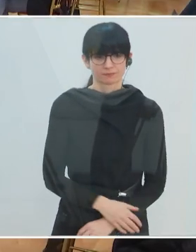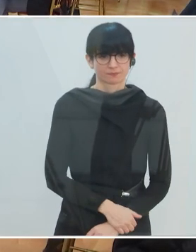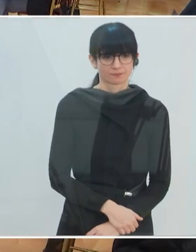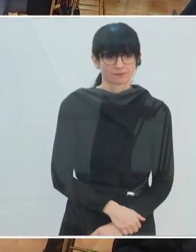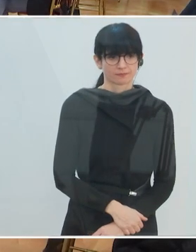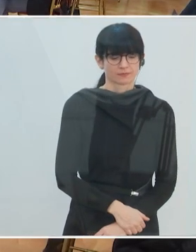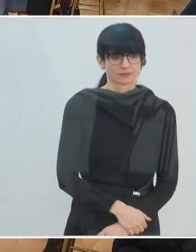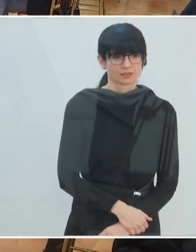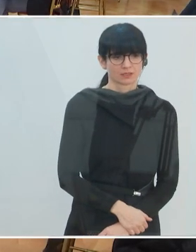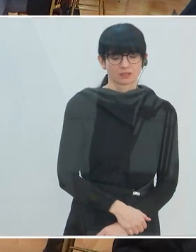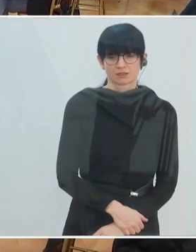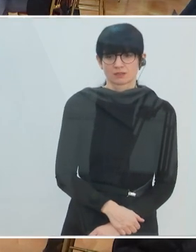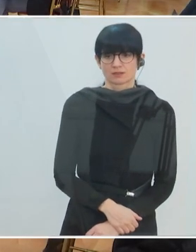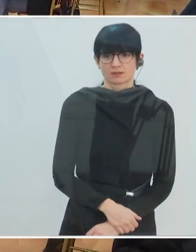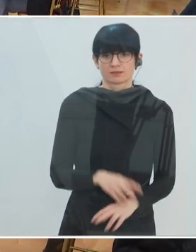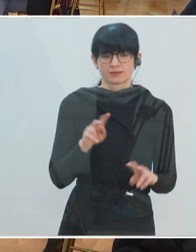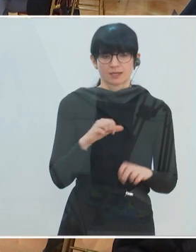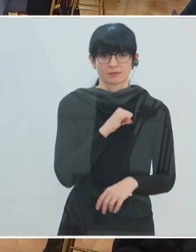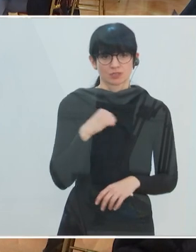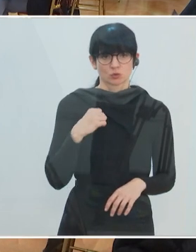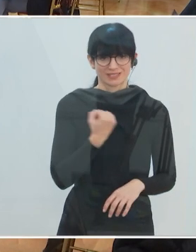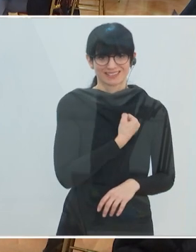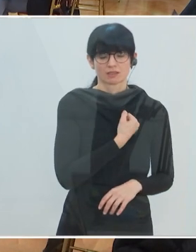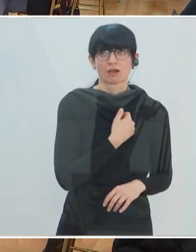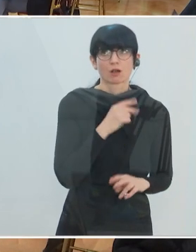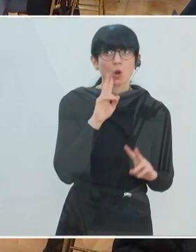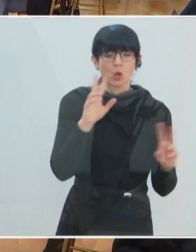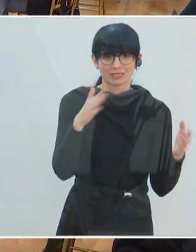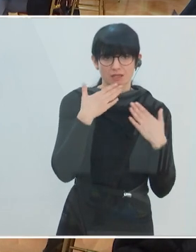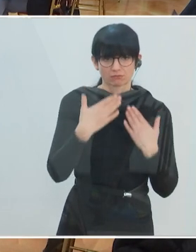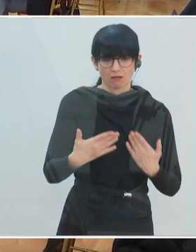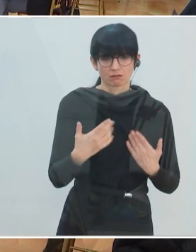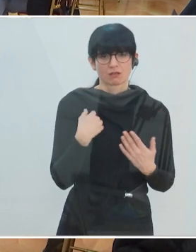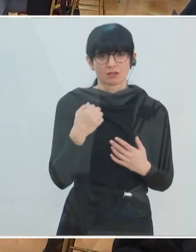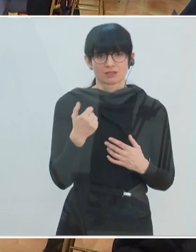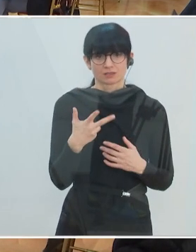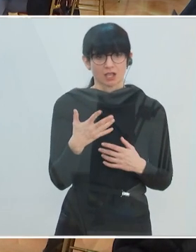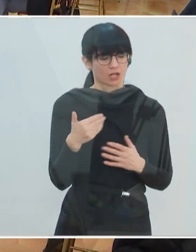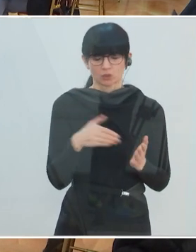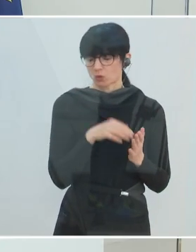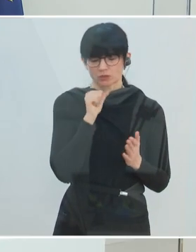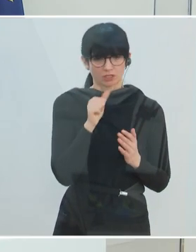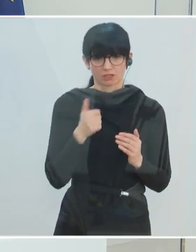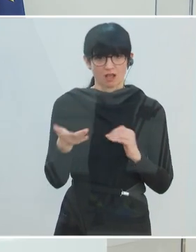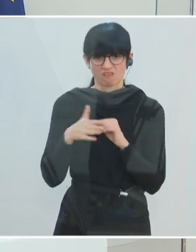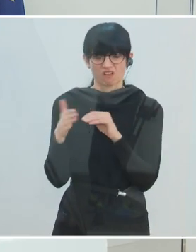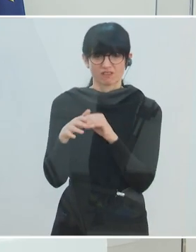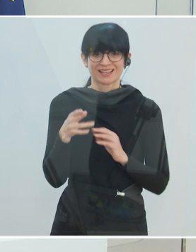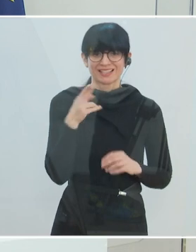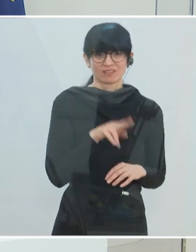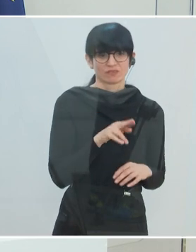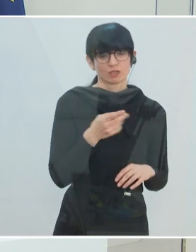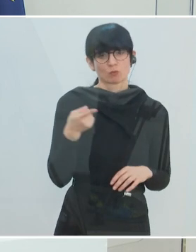Bezug auf den Suizid kann ich Ihnen berichten, Gott sei Dank im Moment, dass die Zahlen noch nicht hinaufgehen. Wir haben in Wien ein